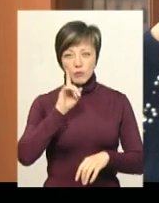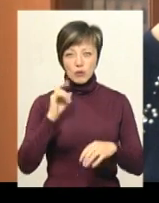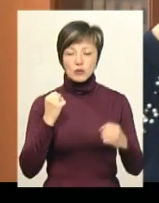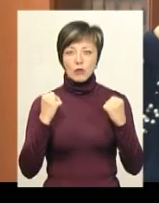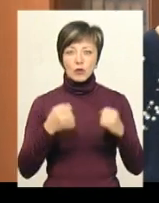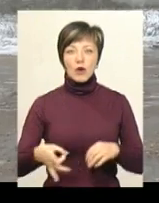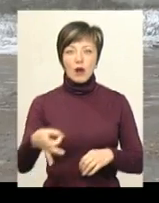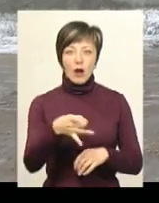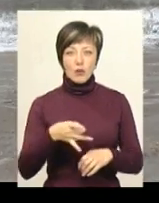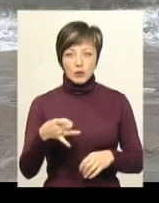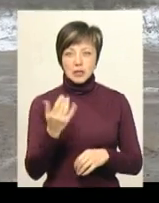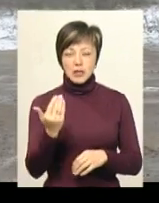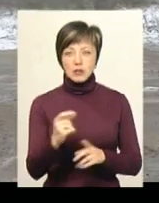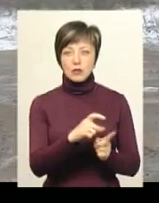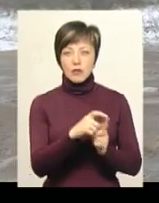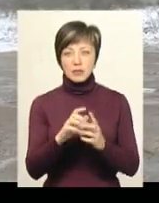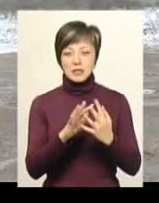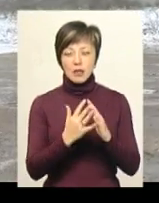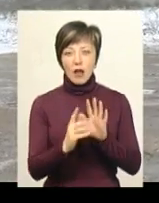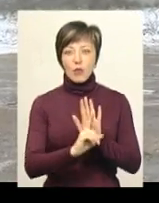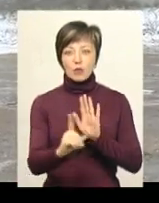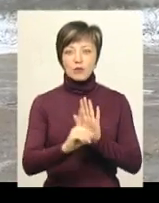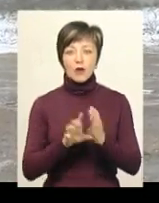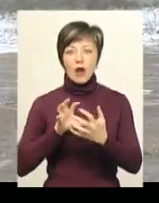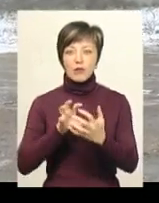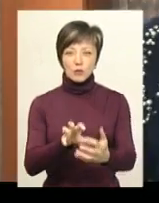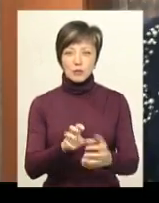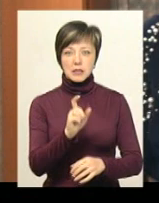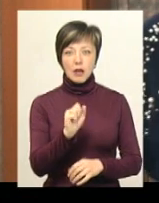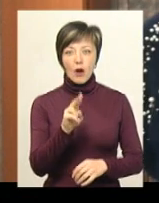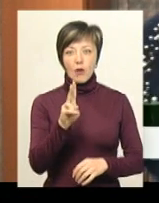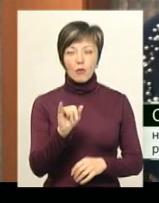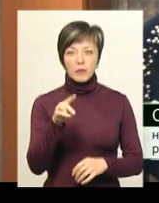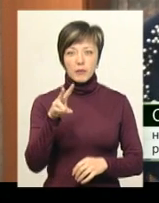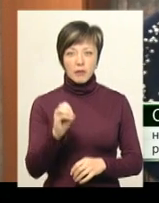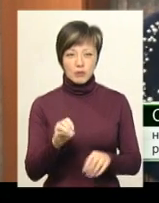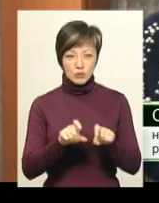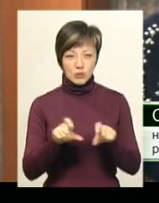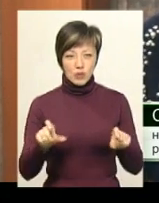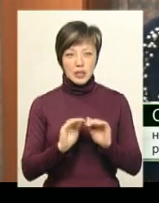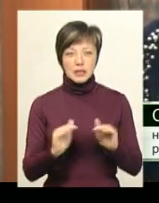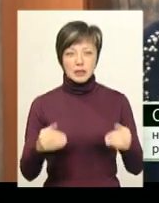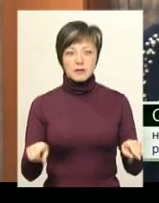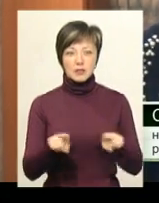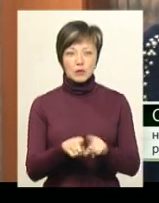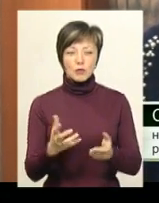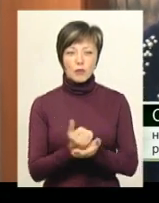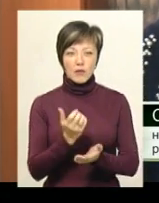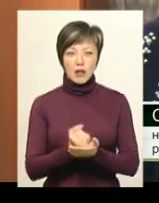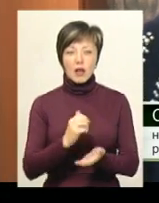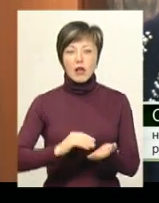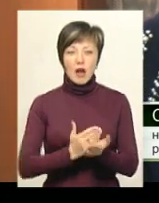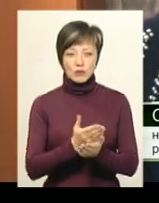району Світлана Царук. За її словами, із села курсує автобус Закупнянської школи. Я за те, аби діти все-таки здобували